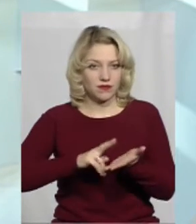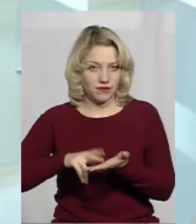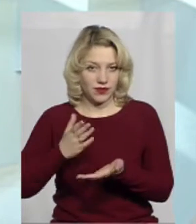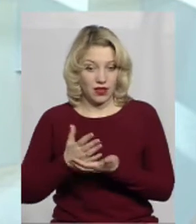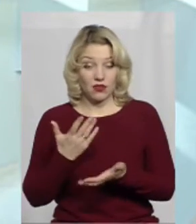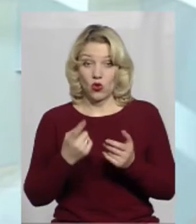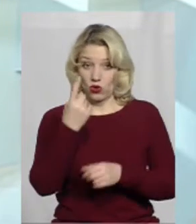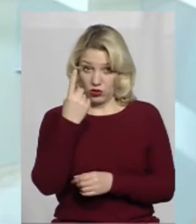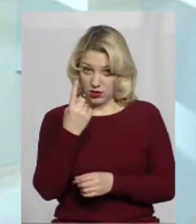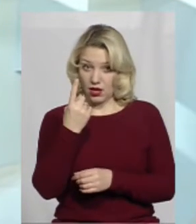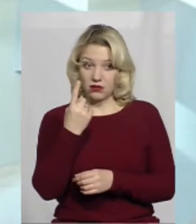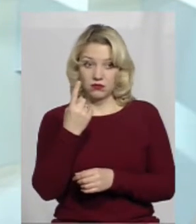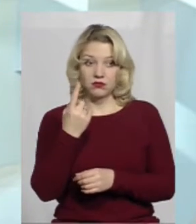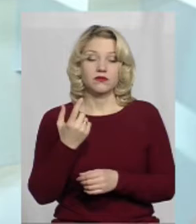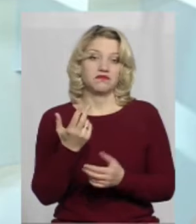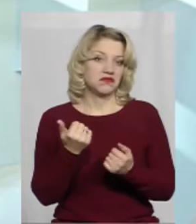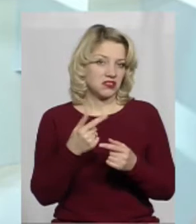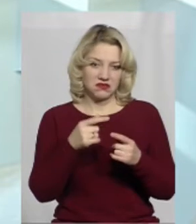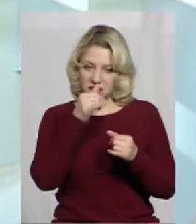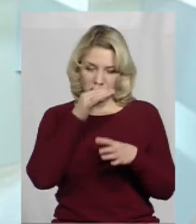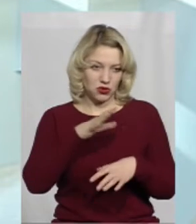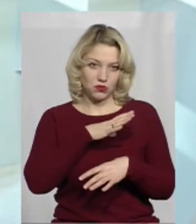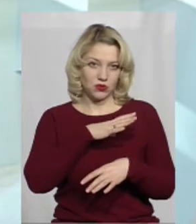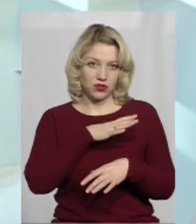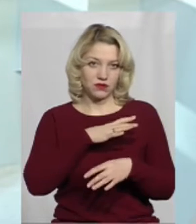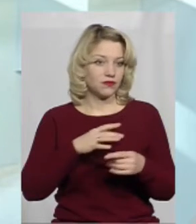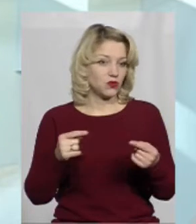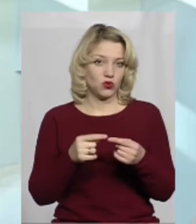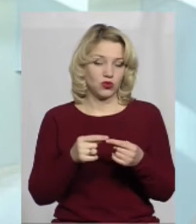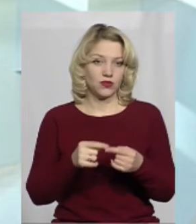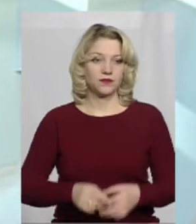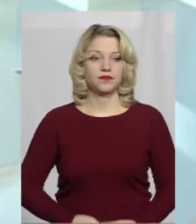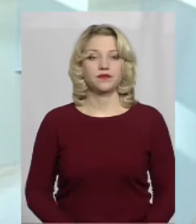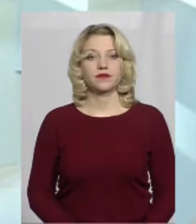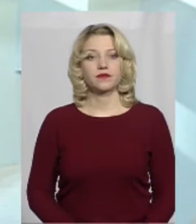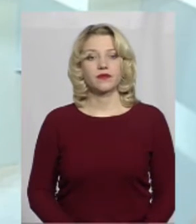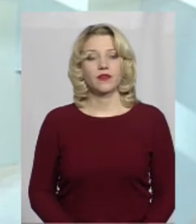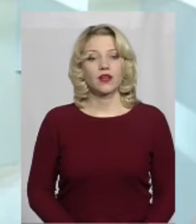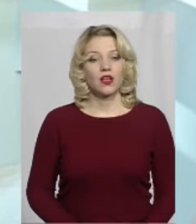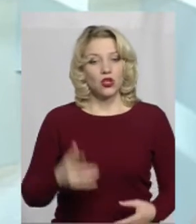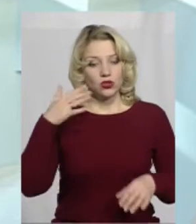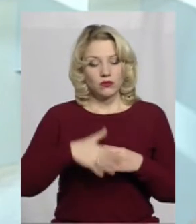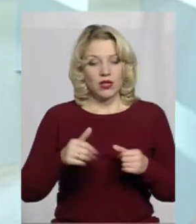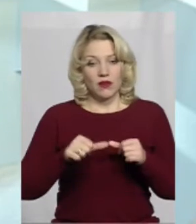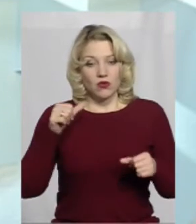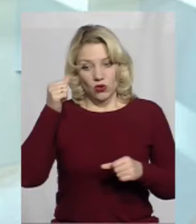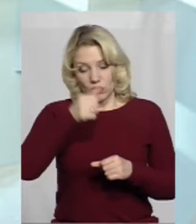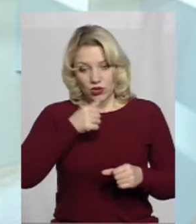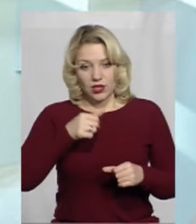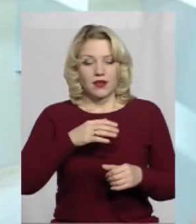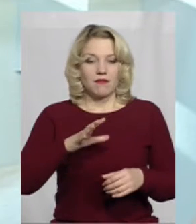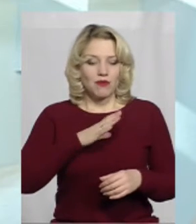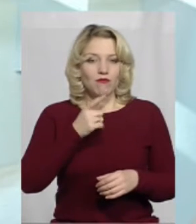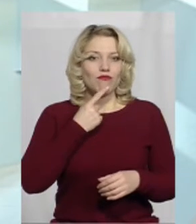зареєстрована одна, звичайно, такого бути не може. Це однозначно. Зрозуміло. Торік випробовувалась монетизація